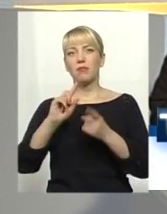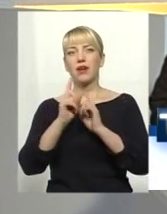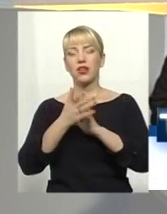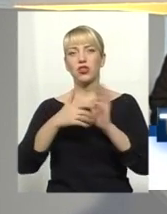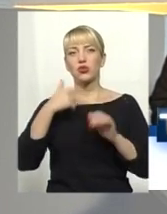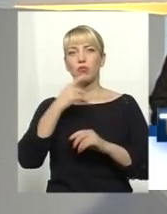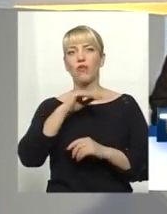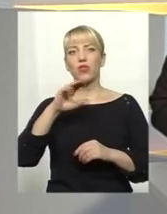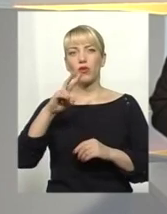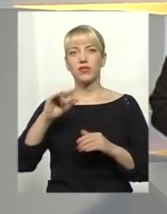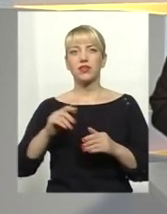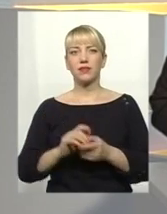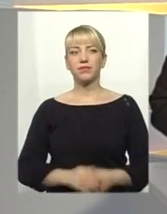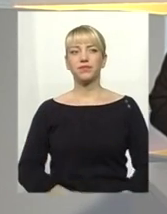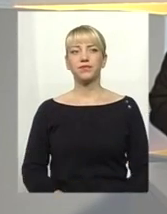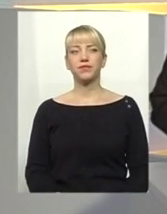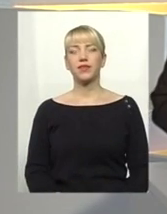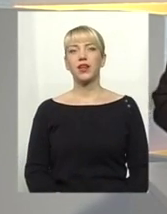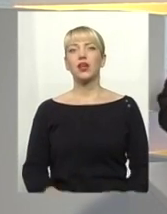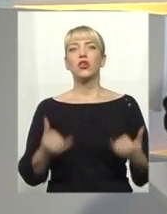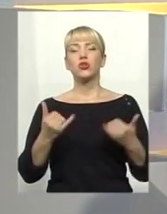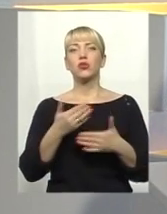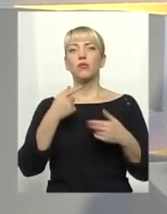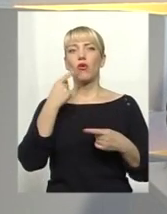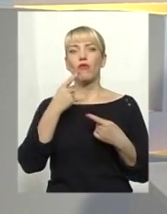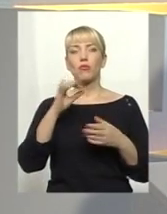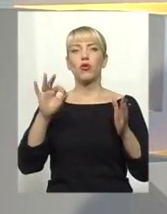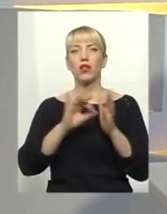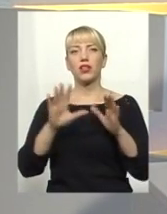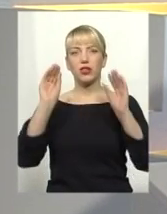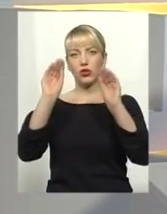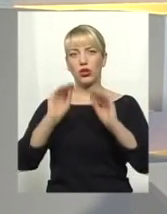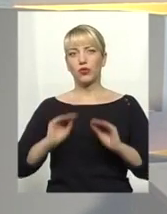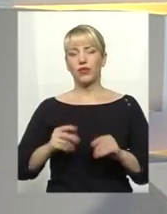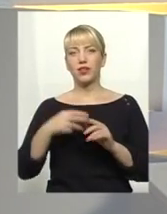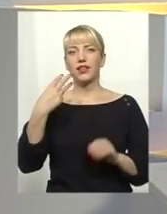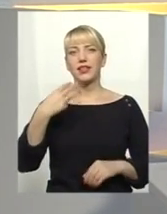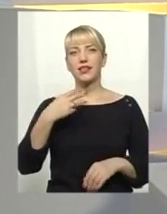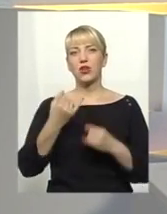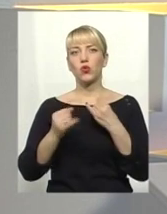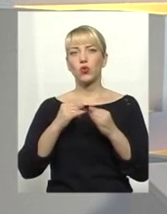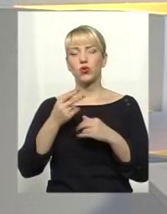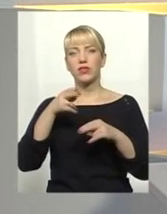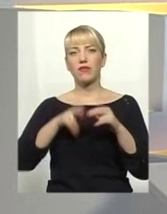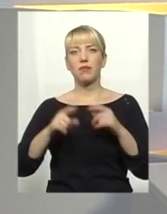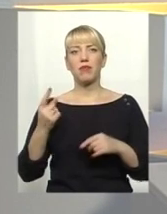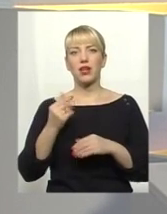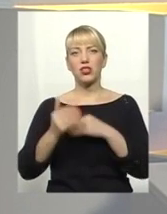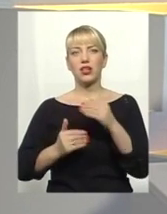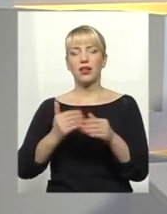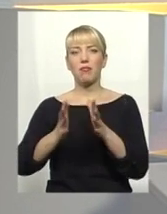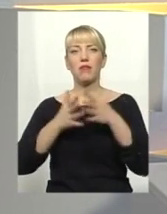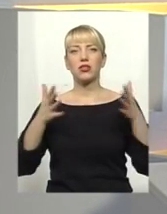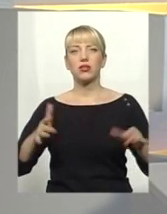на жестову мову перекладає Оксана Фіновська. Сьогодні говоримо про електронне декларування. 30 жовтня завершився перший етап